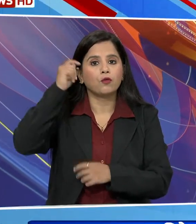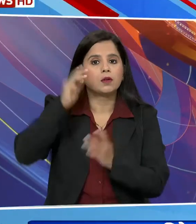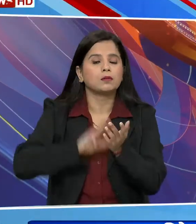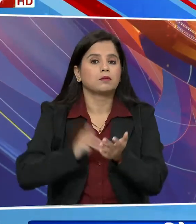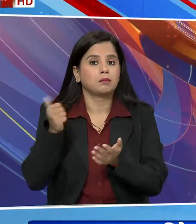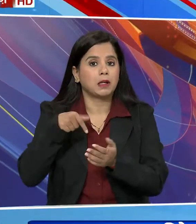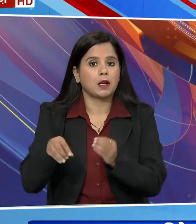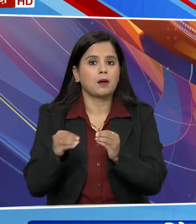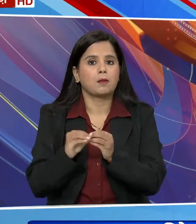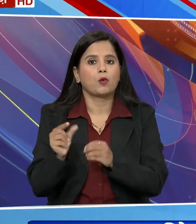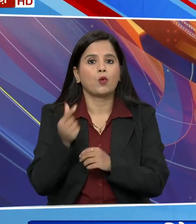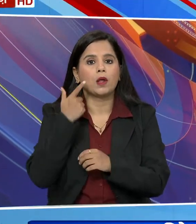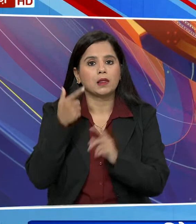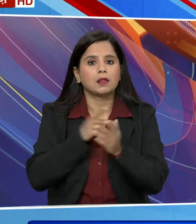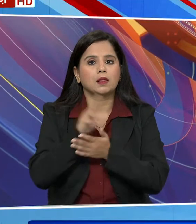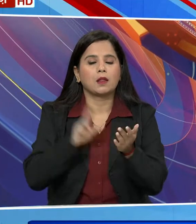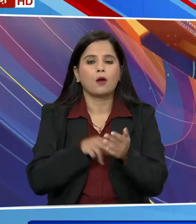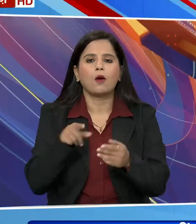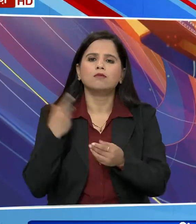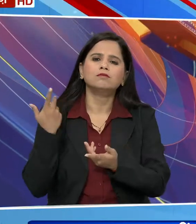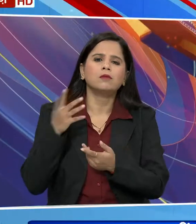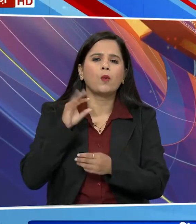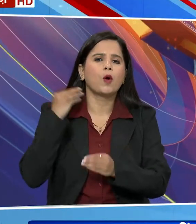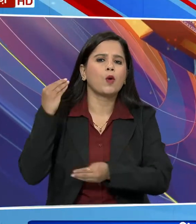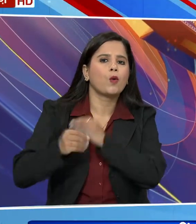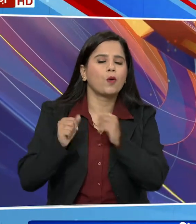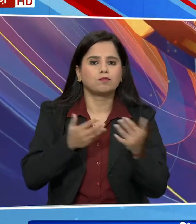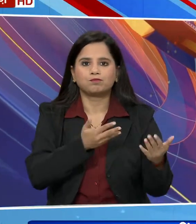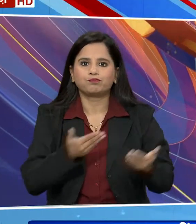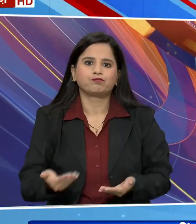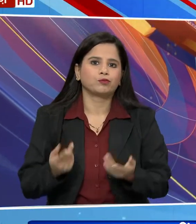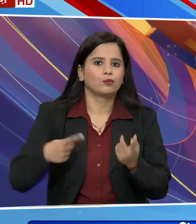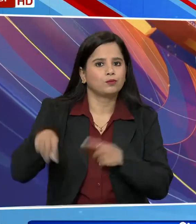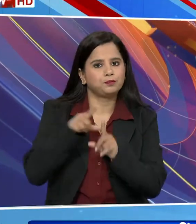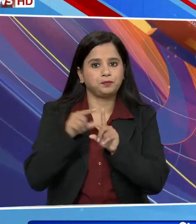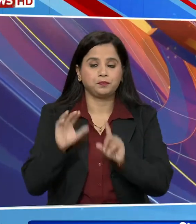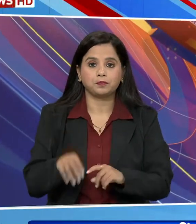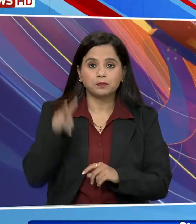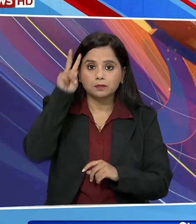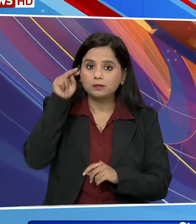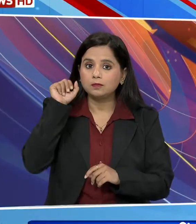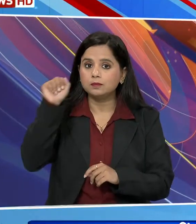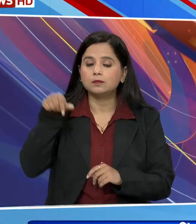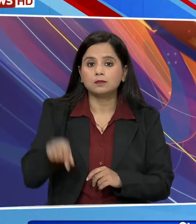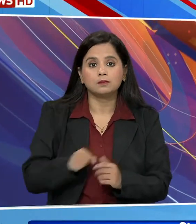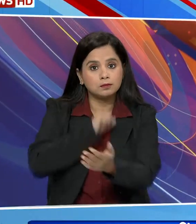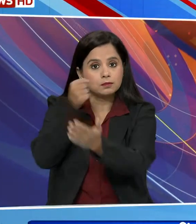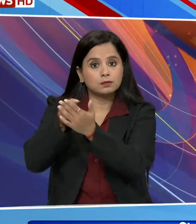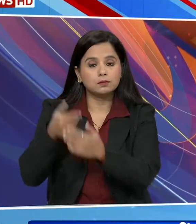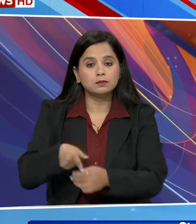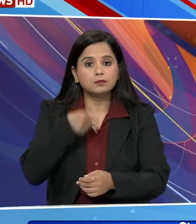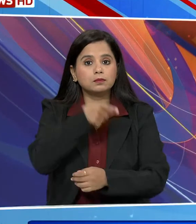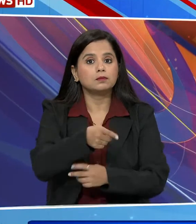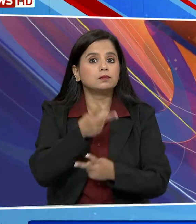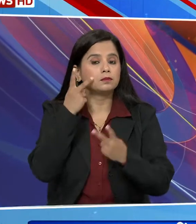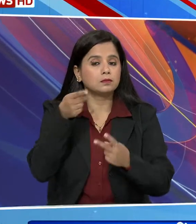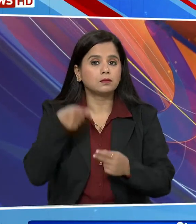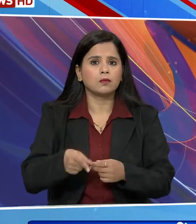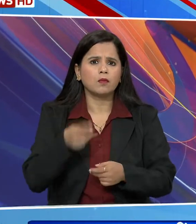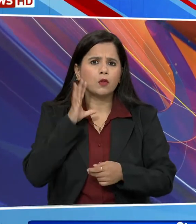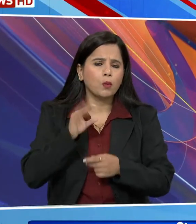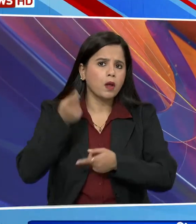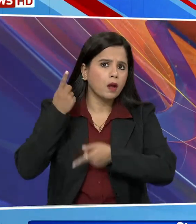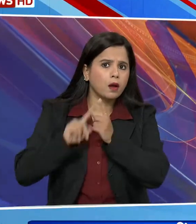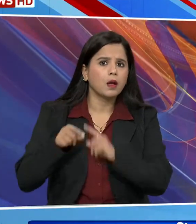बुई थान सोन ने उनके पारंप्रिक रूप से स्वागत किया वियतनाम पहुचकर विदेश मंत्री ने अतिहासिक ट्रॉन